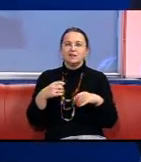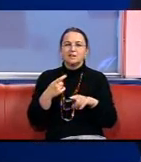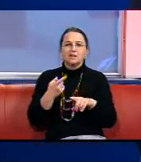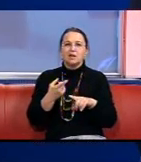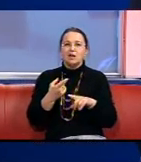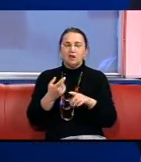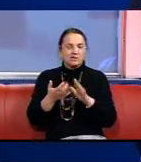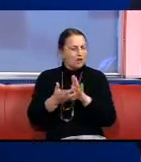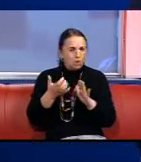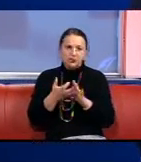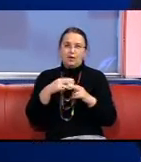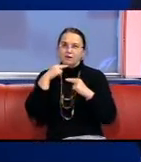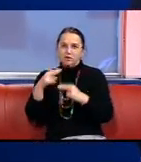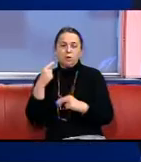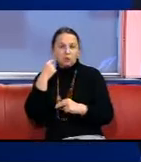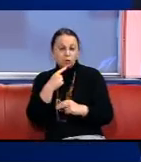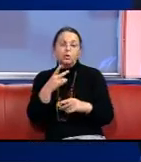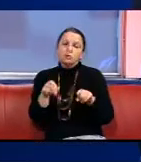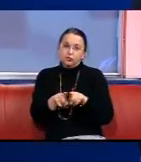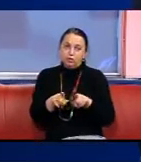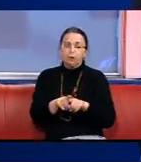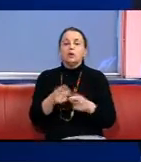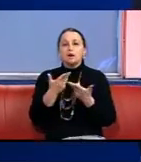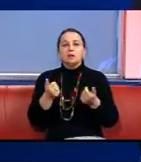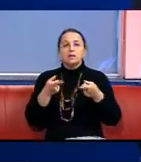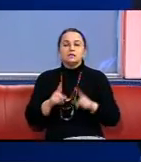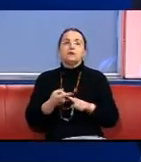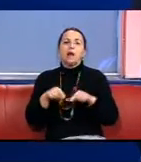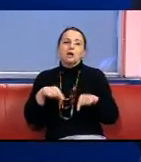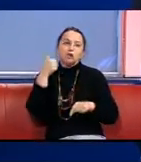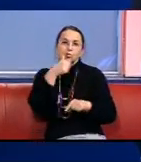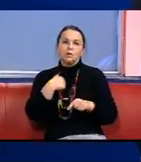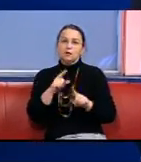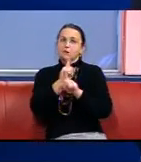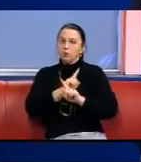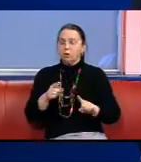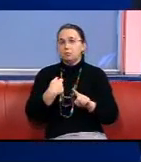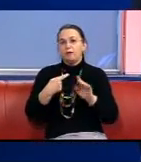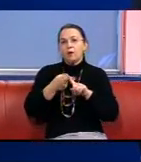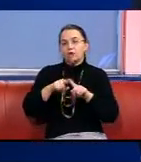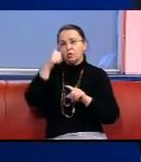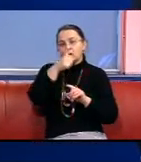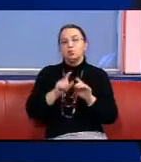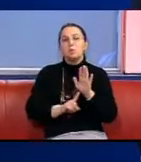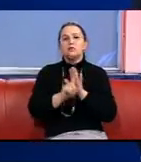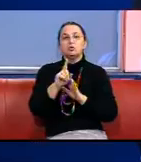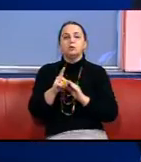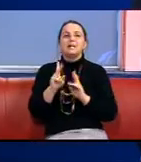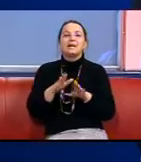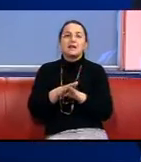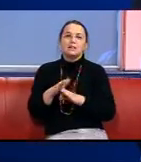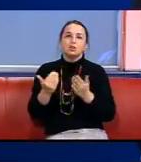недостатньо Действительно, цей рік для нас необычний, тому що в цьому рік ми приступили до реалізації абсолютно